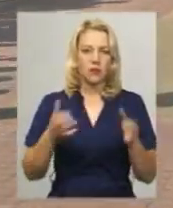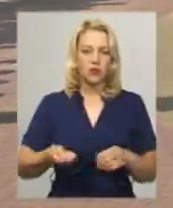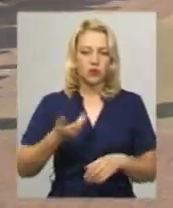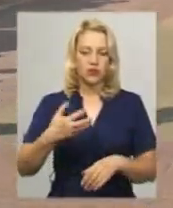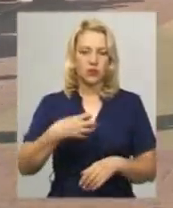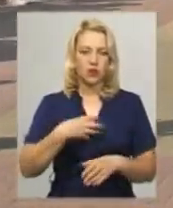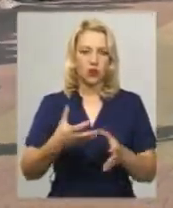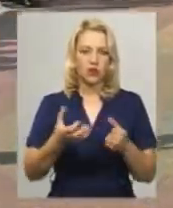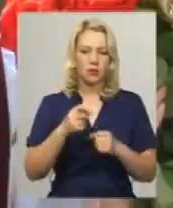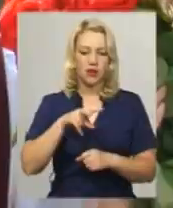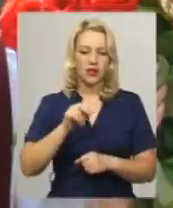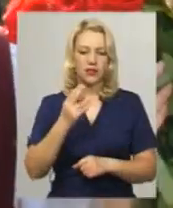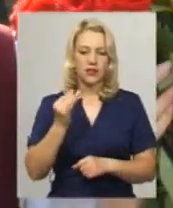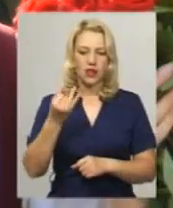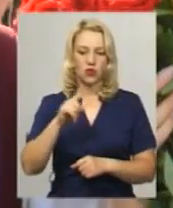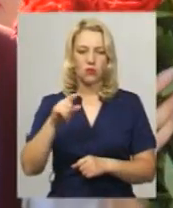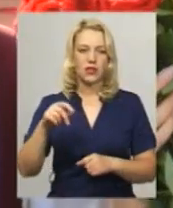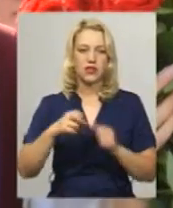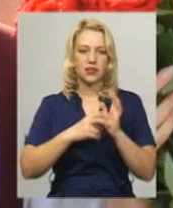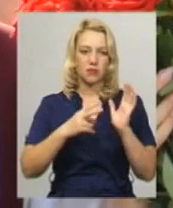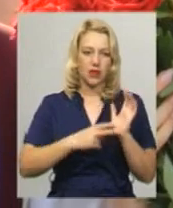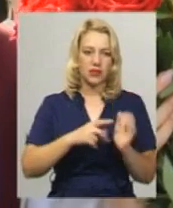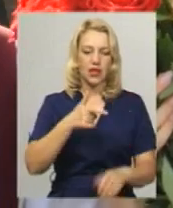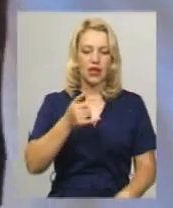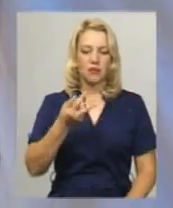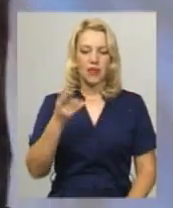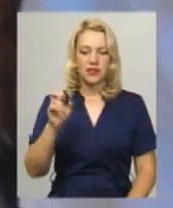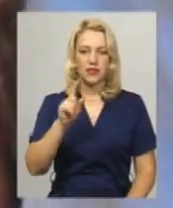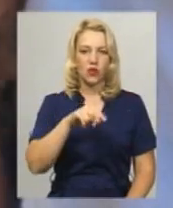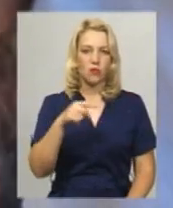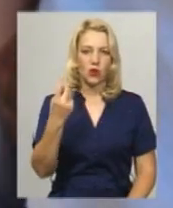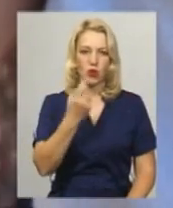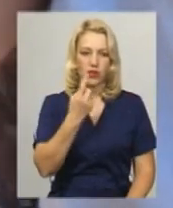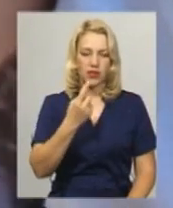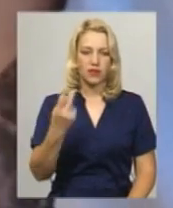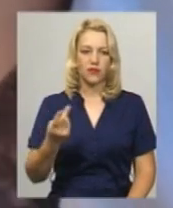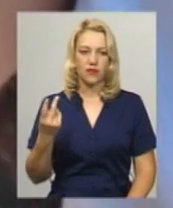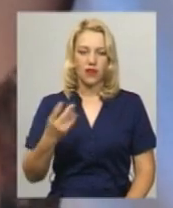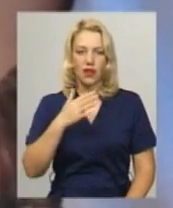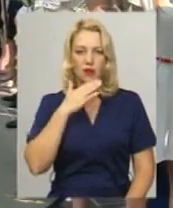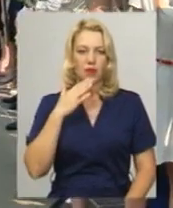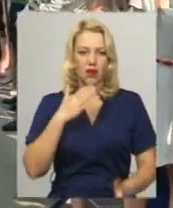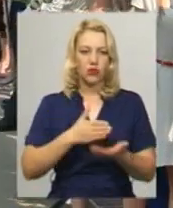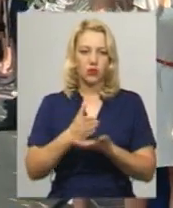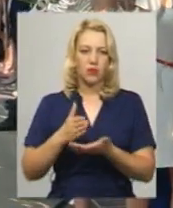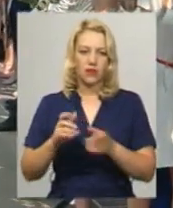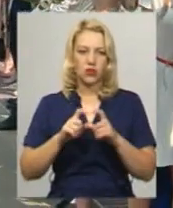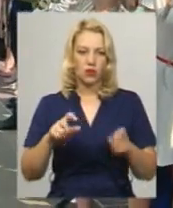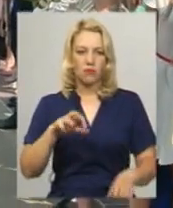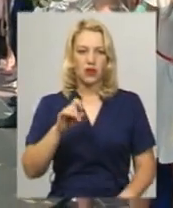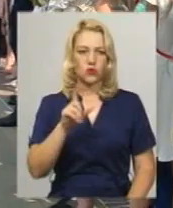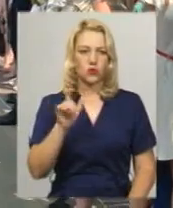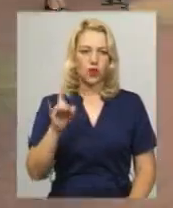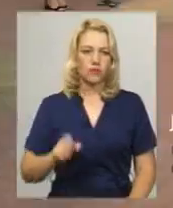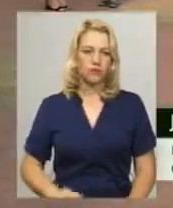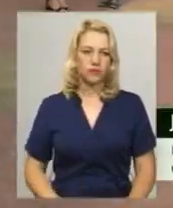медалей отримала ліцей номер 17, гімназія номер 1 та 2, 25-та школа і технологічний багатопрофільний ліцей імені Артема Мазура, каже Людмила